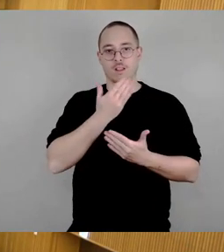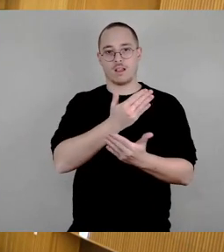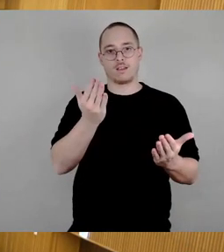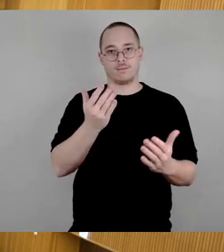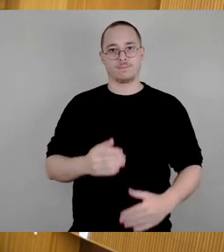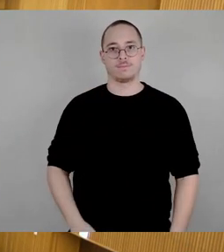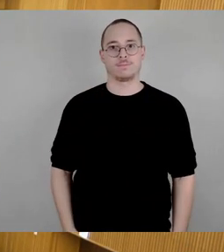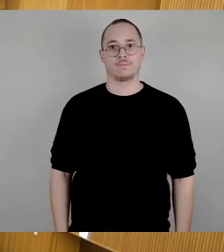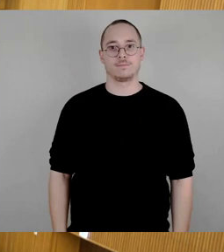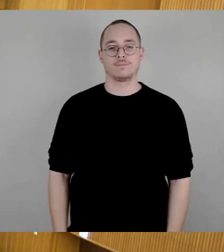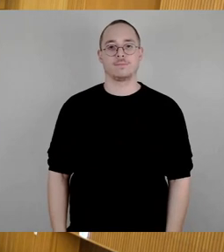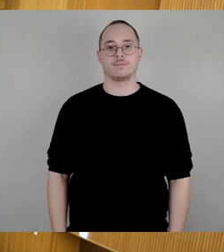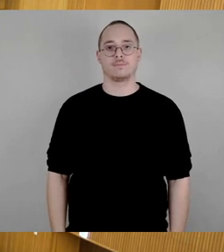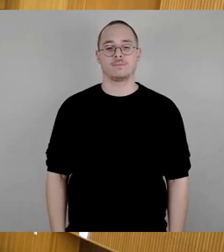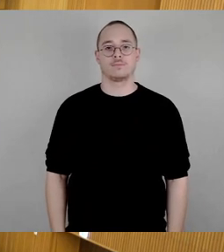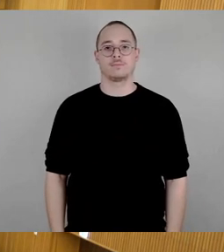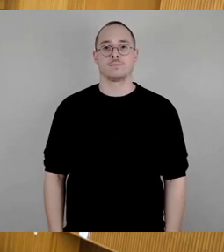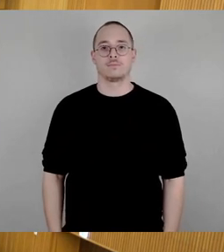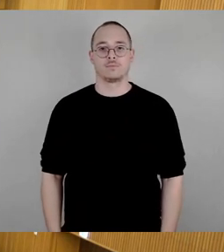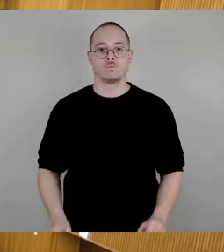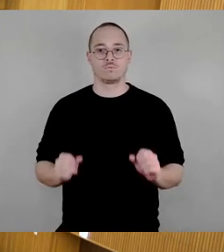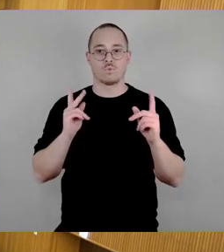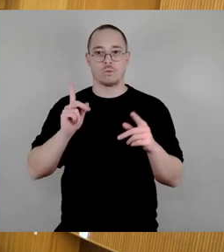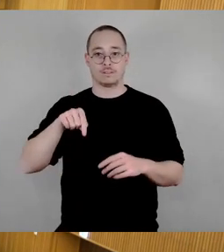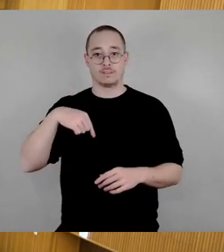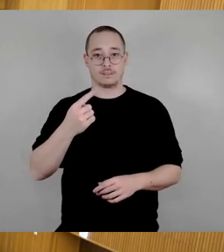So, es geht weiter mit CDU-Fraktion, Herr Böhm.